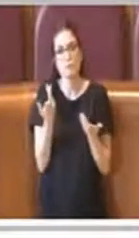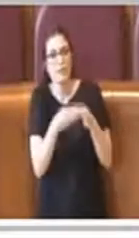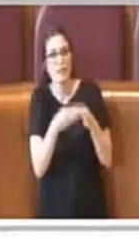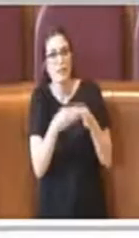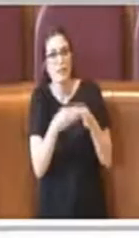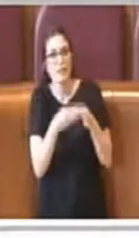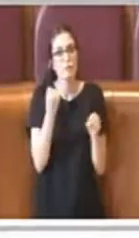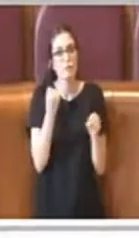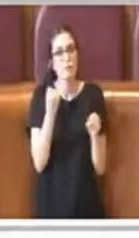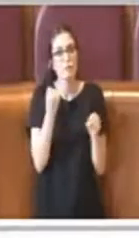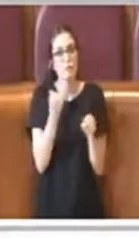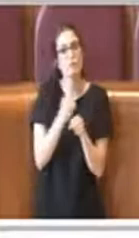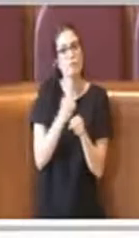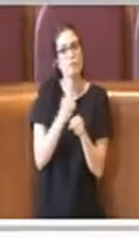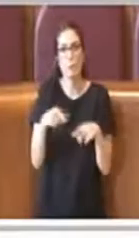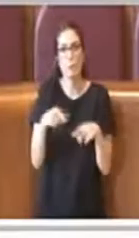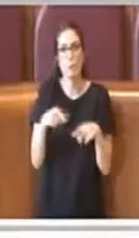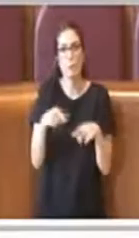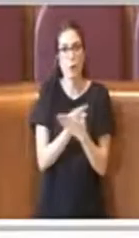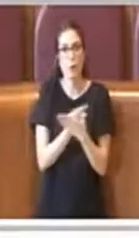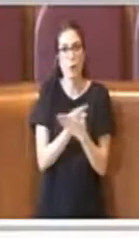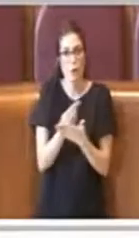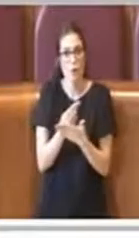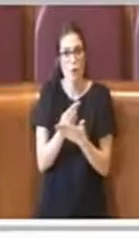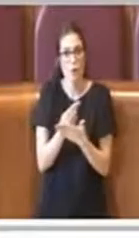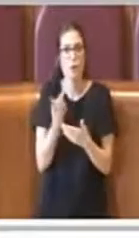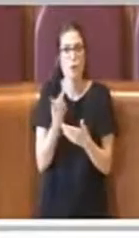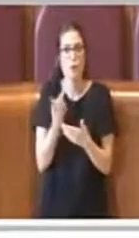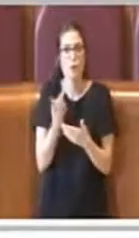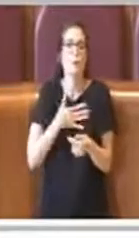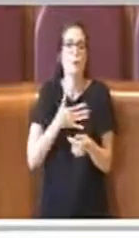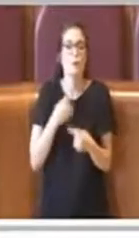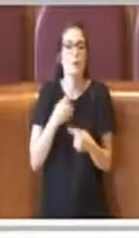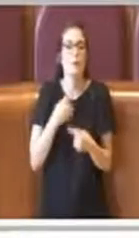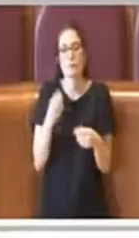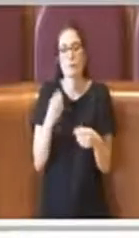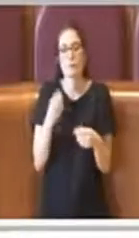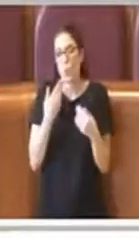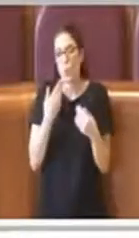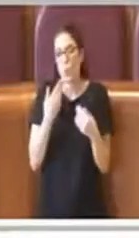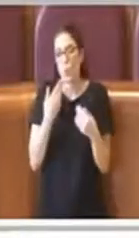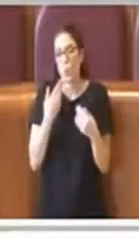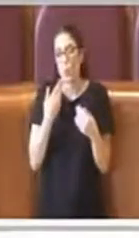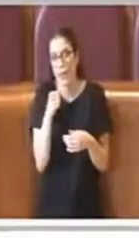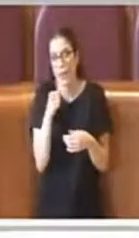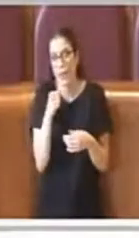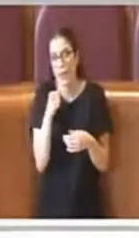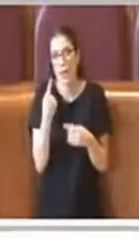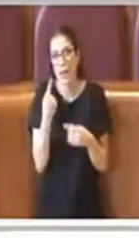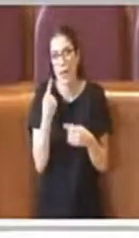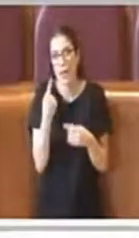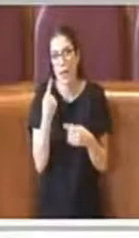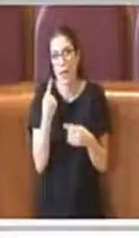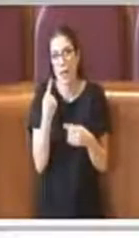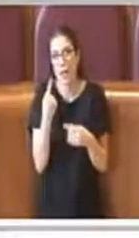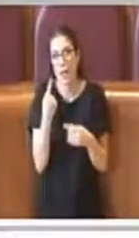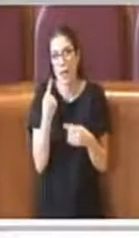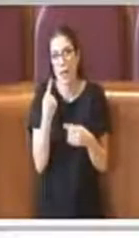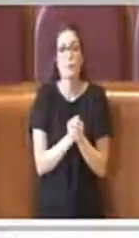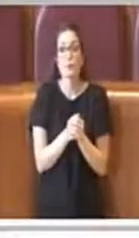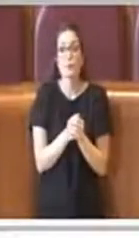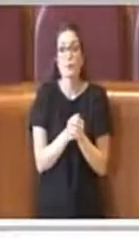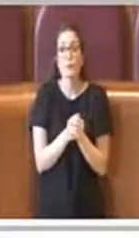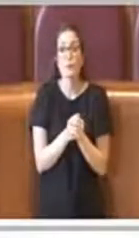vorranno mettersi a disposizione di questo progetto e secondo me è molto utile la consulta poi di